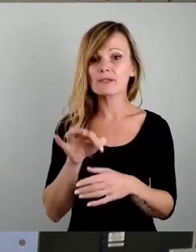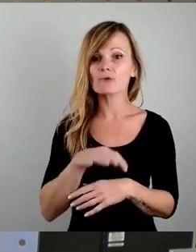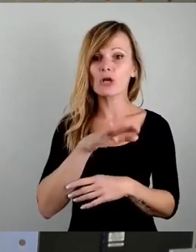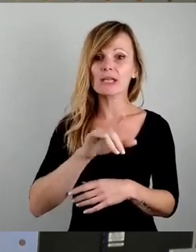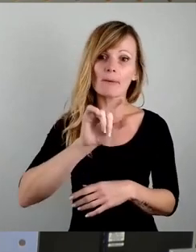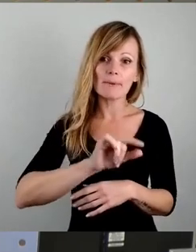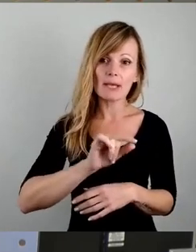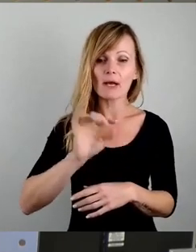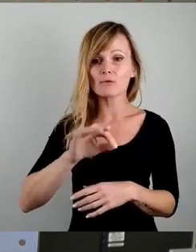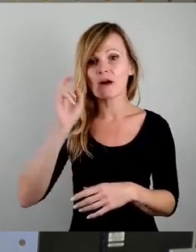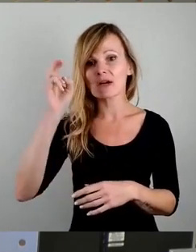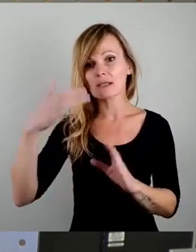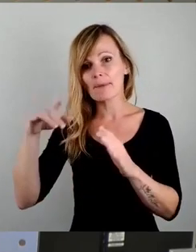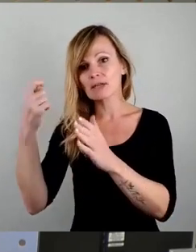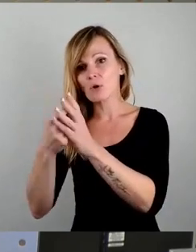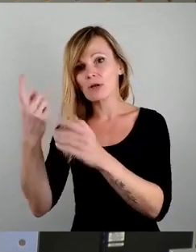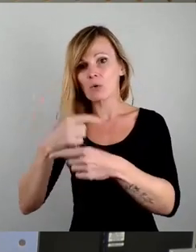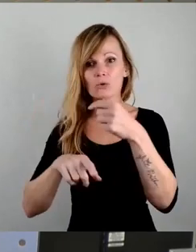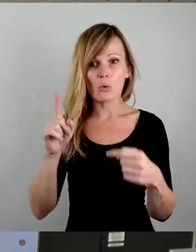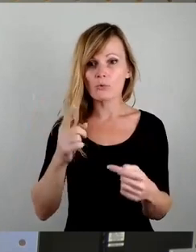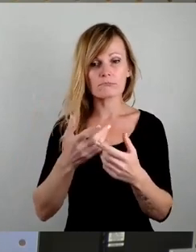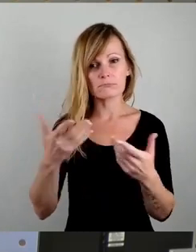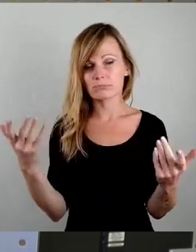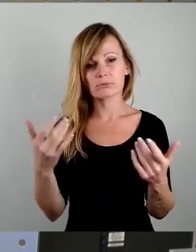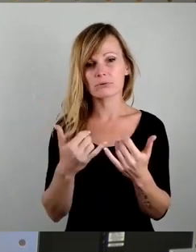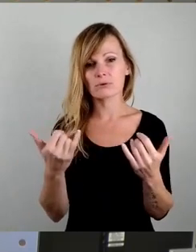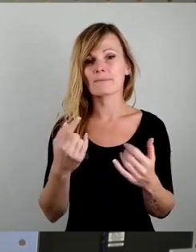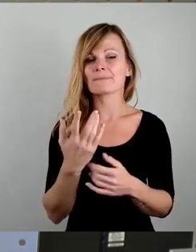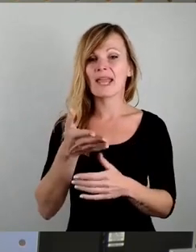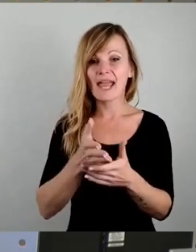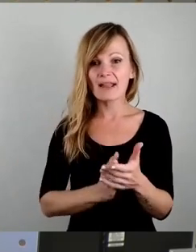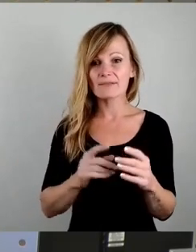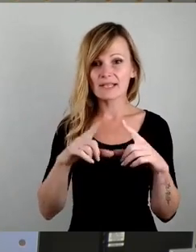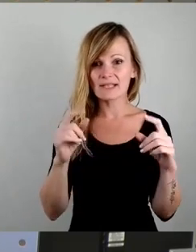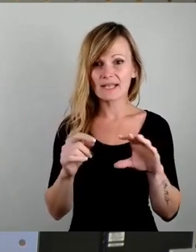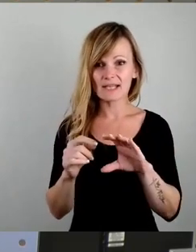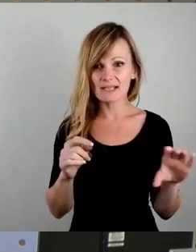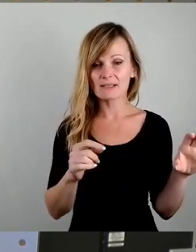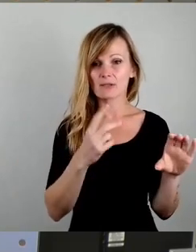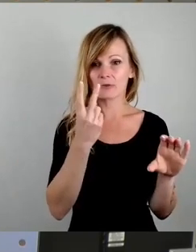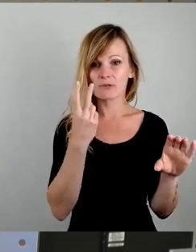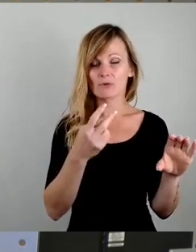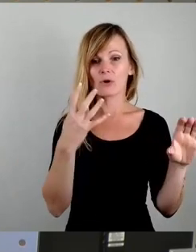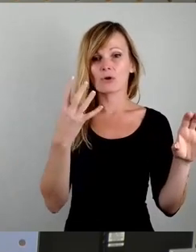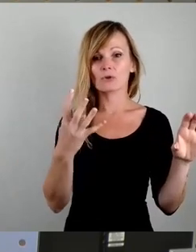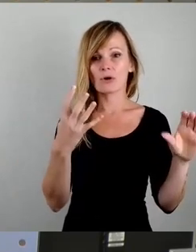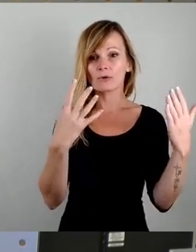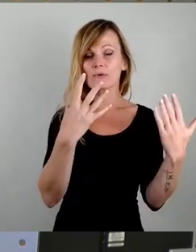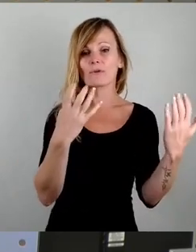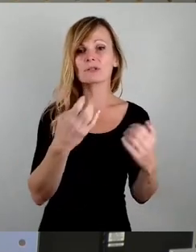Erwachsene wird es teurer oder andersrum oder wie auch immer. Aber die Hälfte der Tickets sind jetzt sowieso in 49-Euro-Ticket.